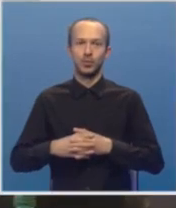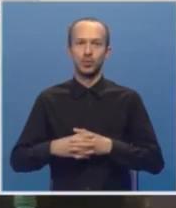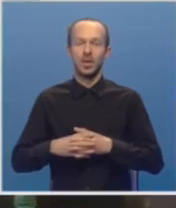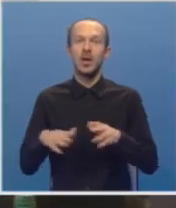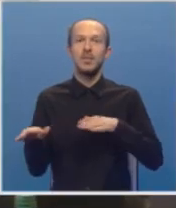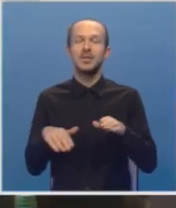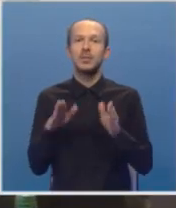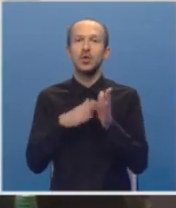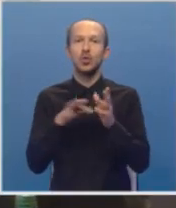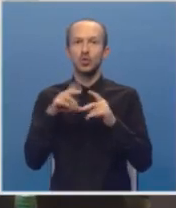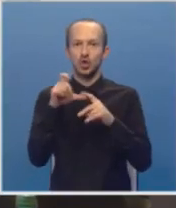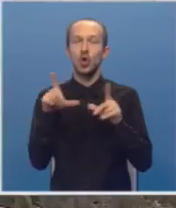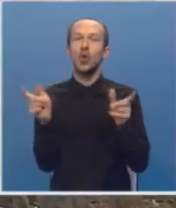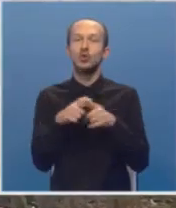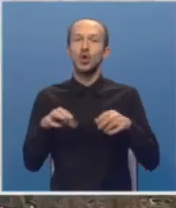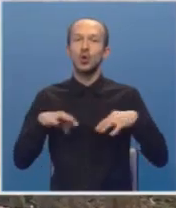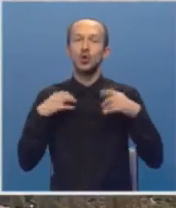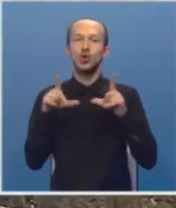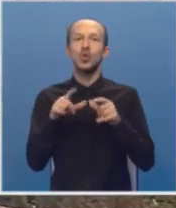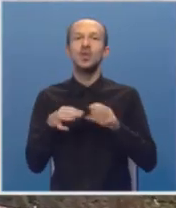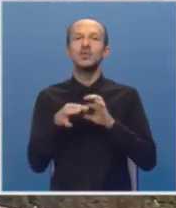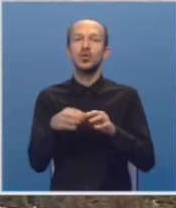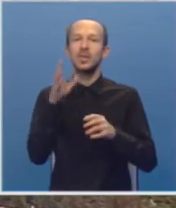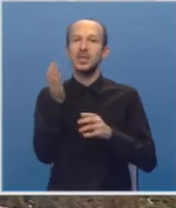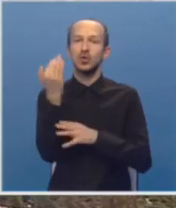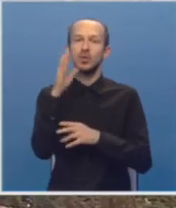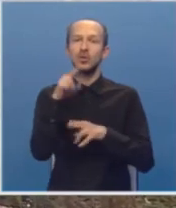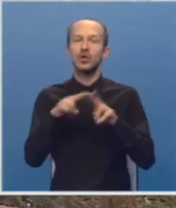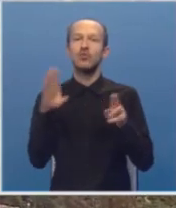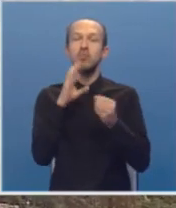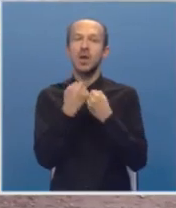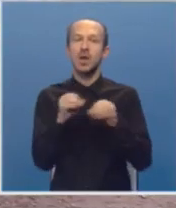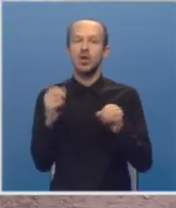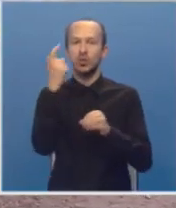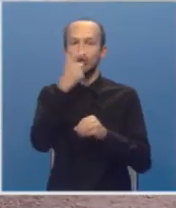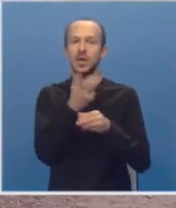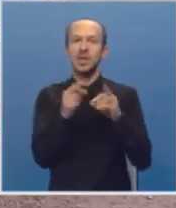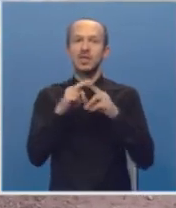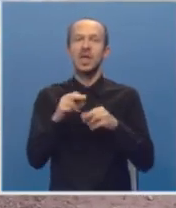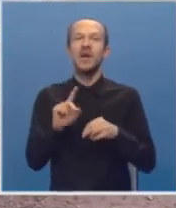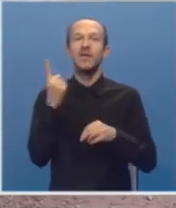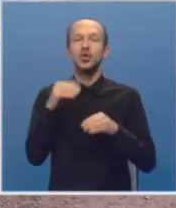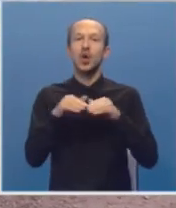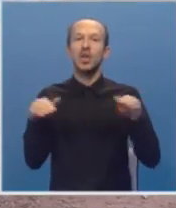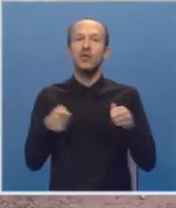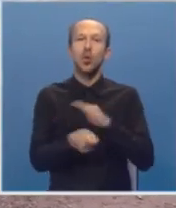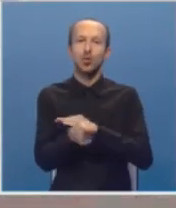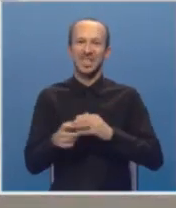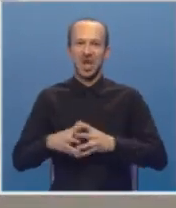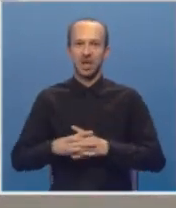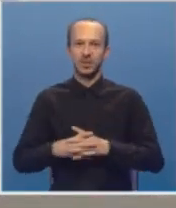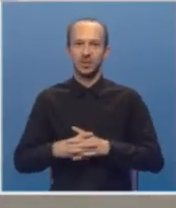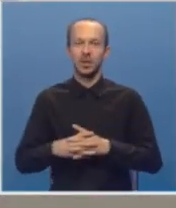Ministar Miloš Lučić uhapšan je jutro su u Istošom Sarajevu tužilaštvo BiH, sumniči ga za visok nivo korupcije.